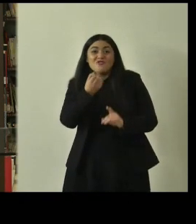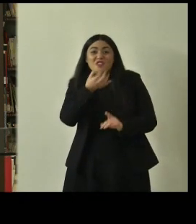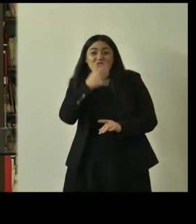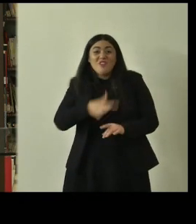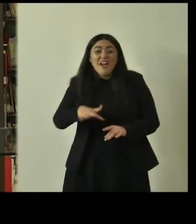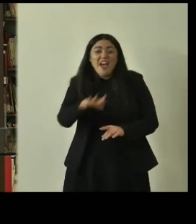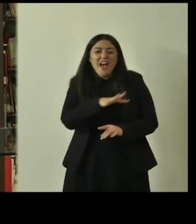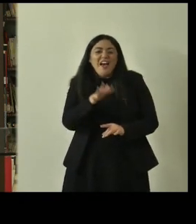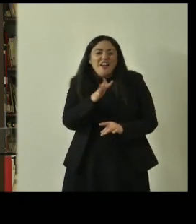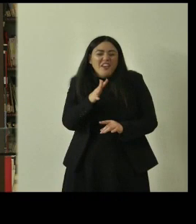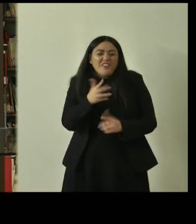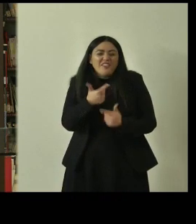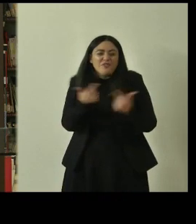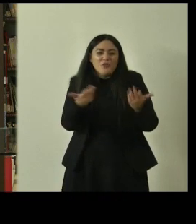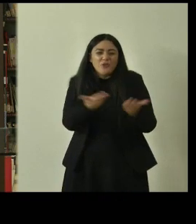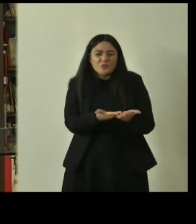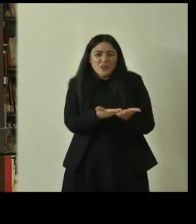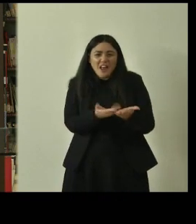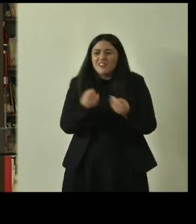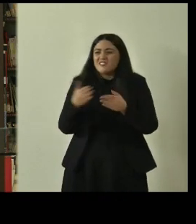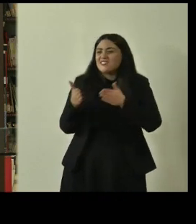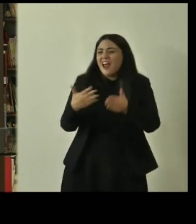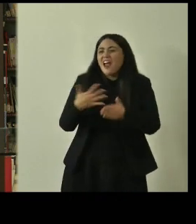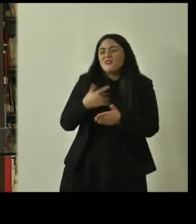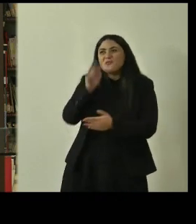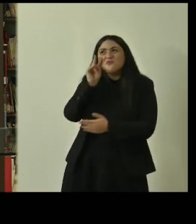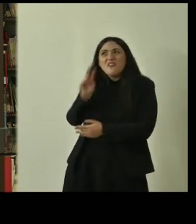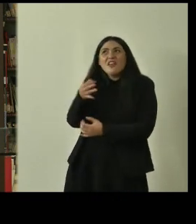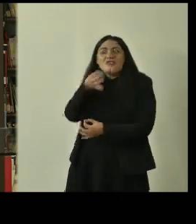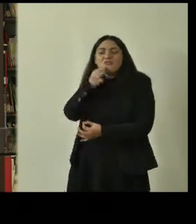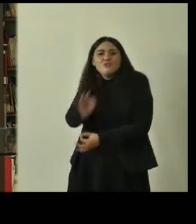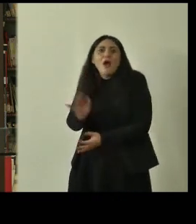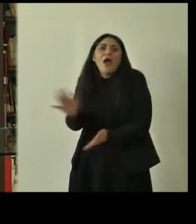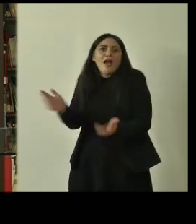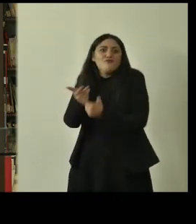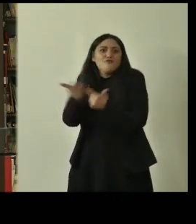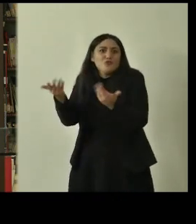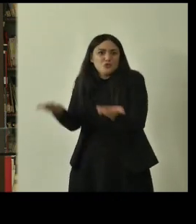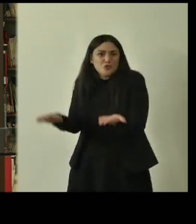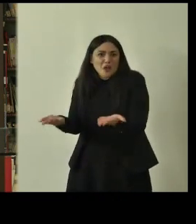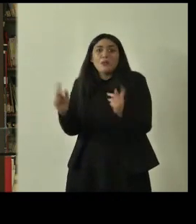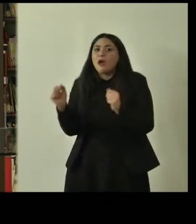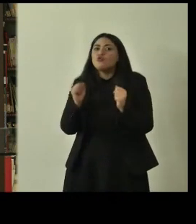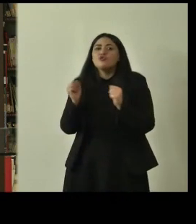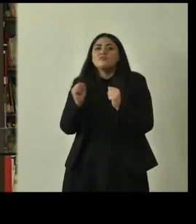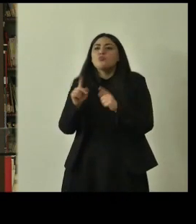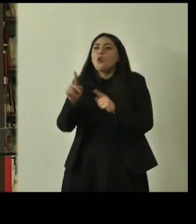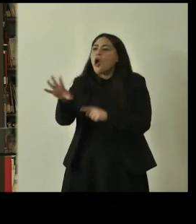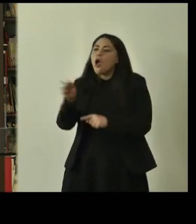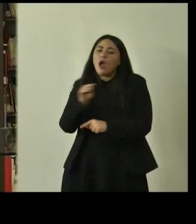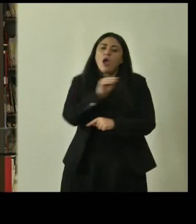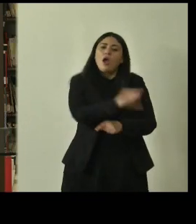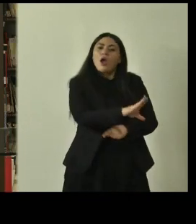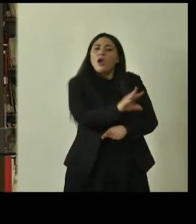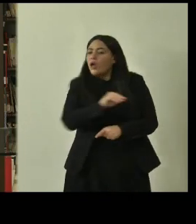giardino, proprio parco, nella propria strada però non sono replicabili quindi